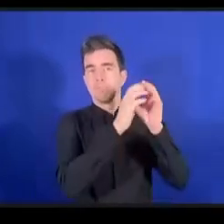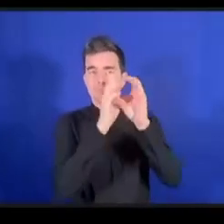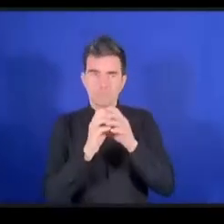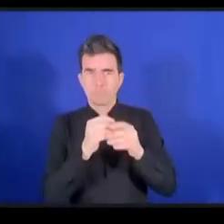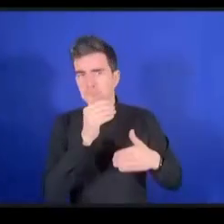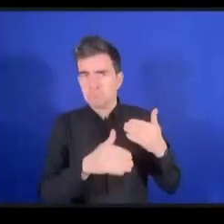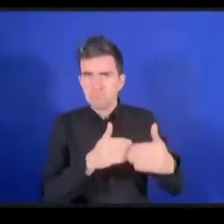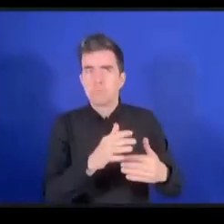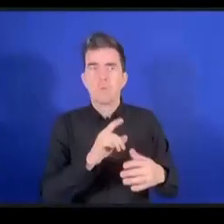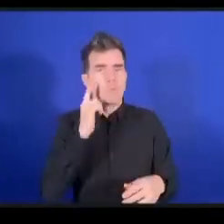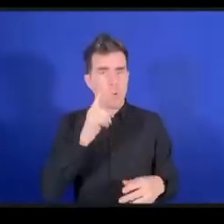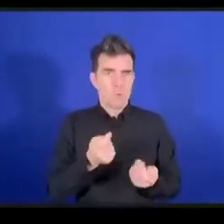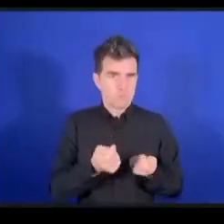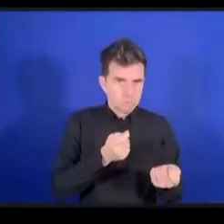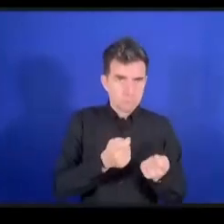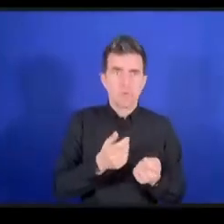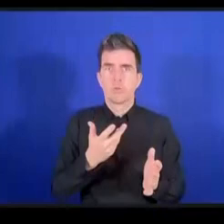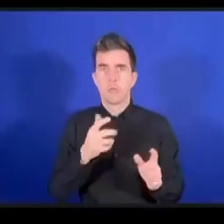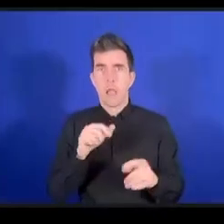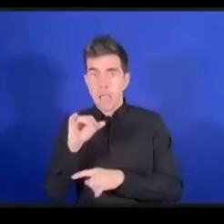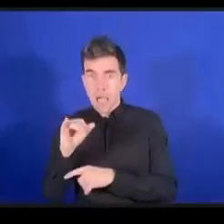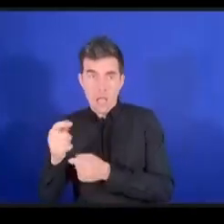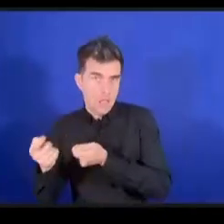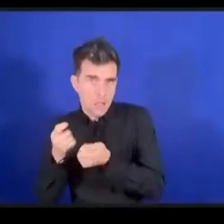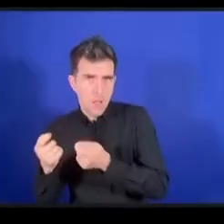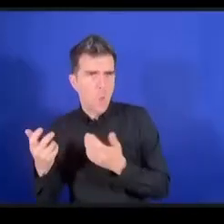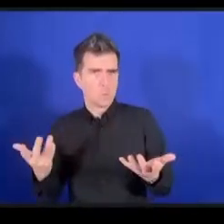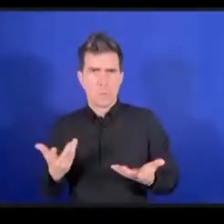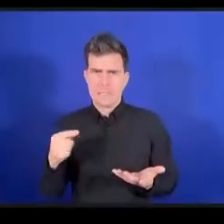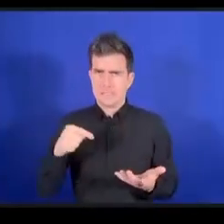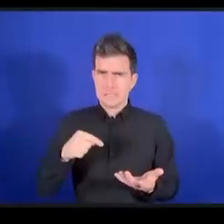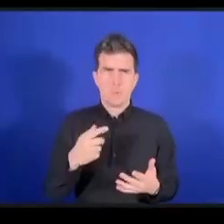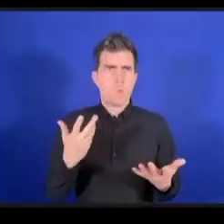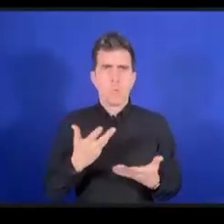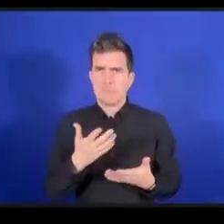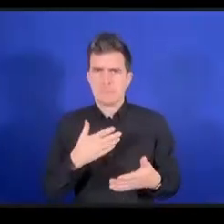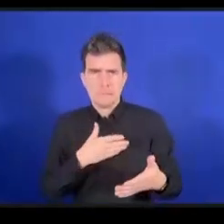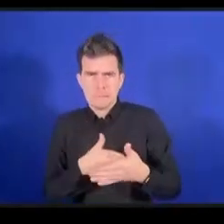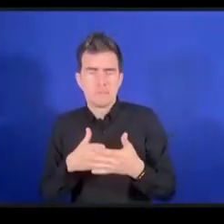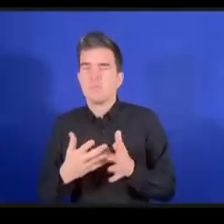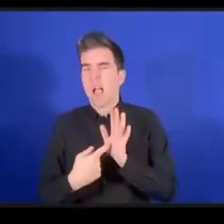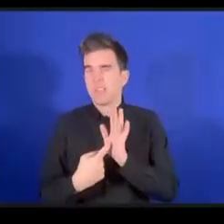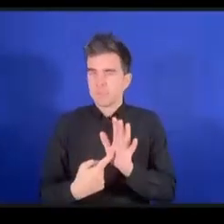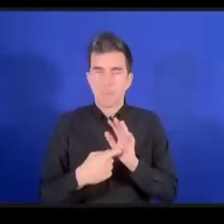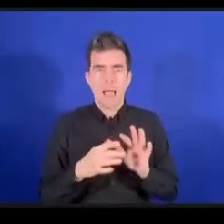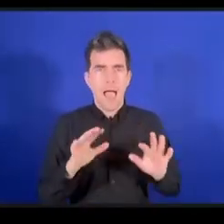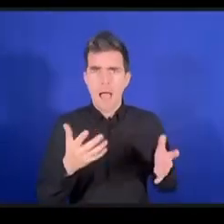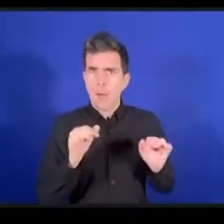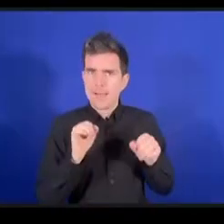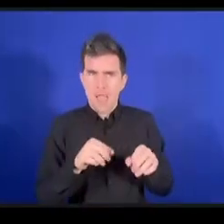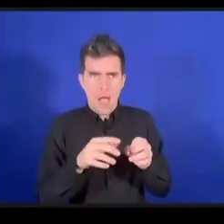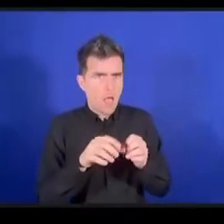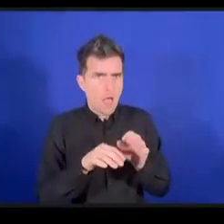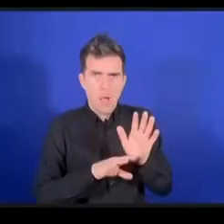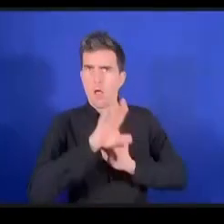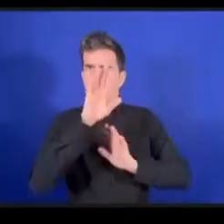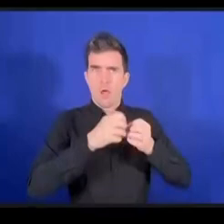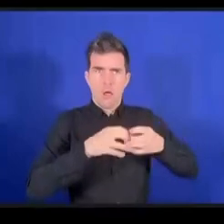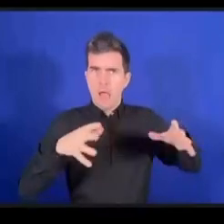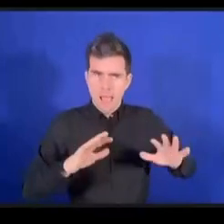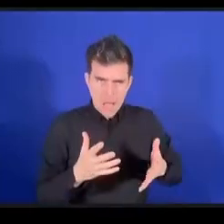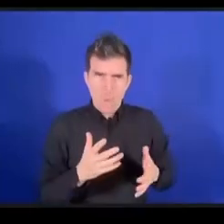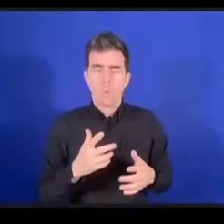ما يمكنه أن يأتي به الذكاء الاصطناعي من مزايا وفوائد من بين التحديات بالطبع هناك مسألة